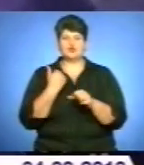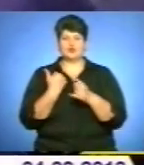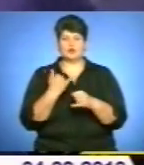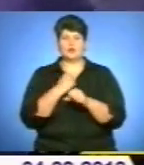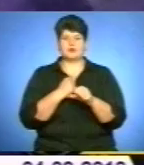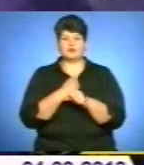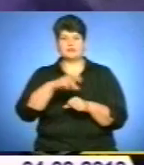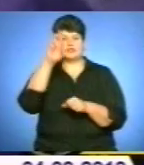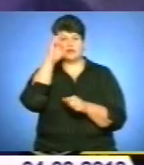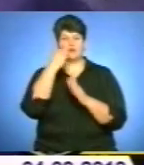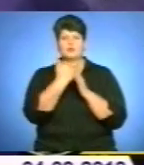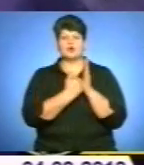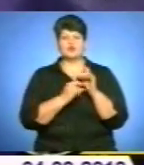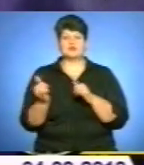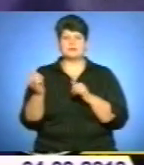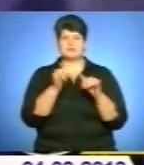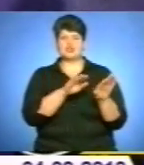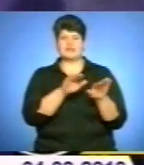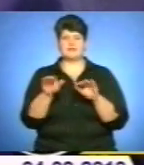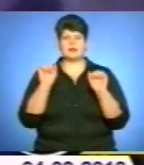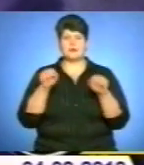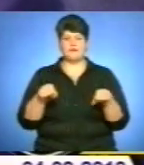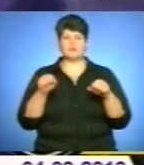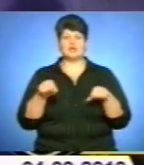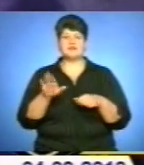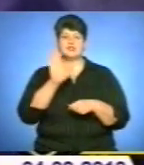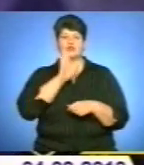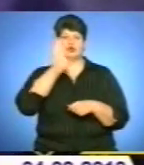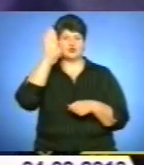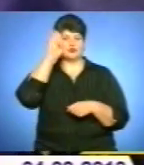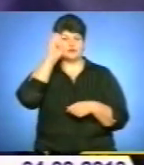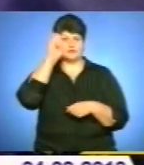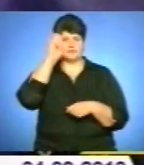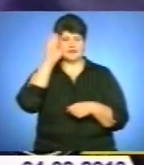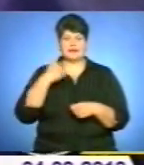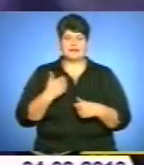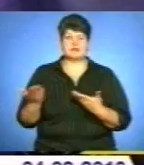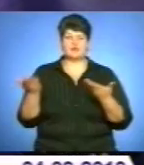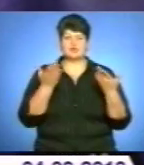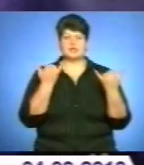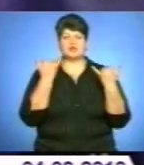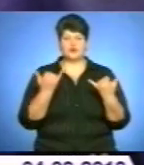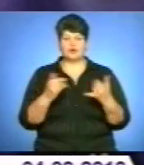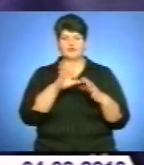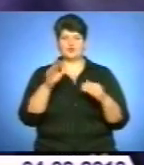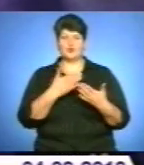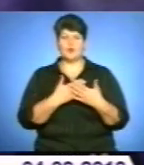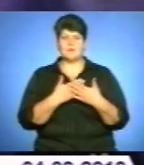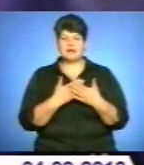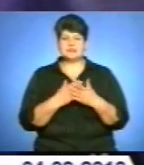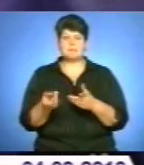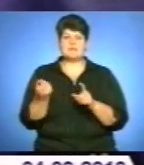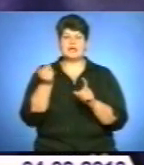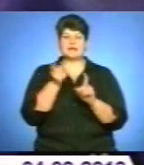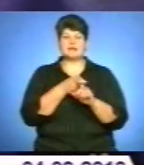щодо забезпечення рівних прав і можливості жінок та чоловіків. Я запросила сьогодні всю громадськість приєднатися